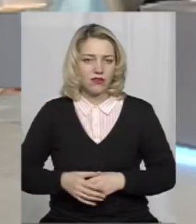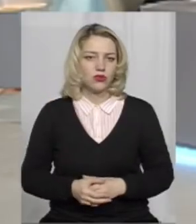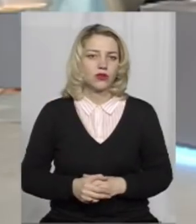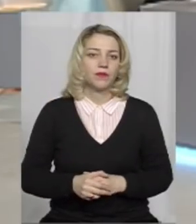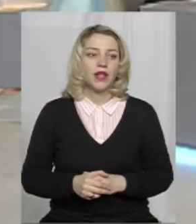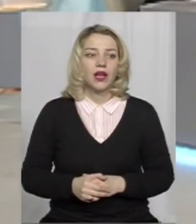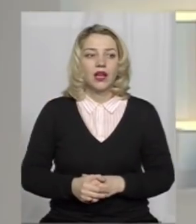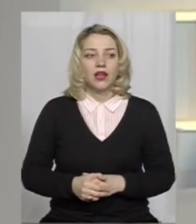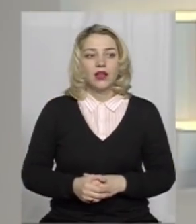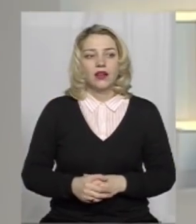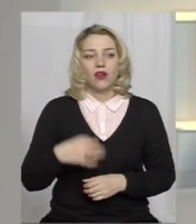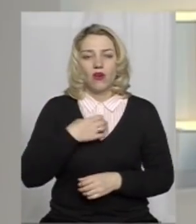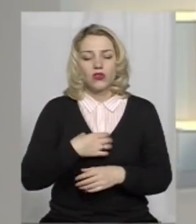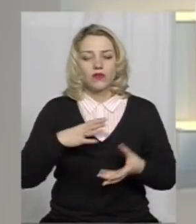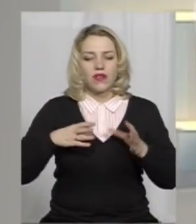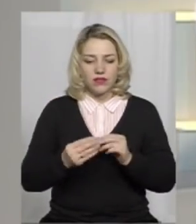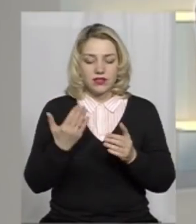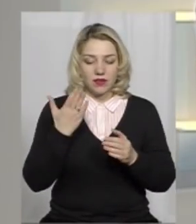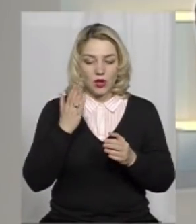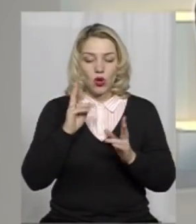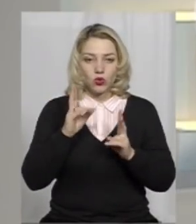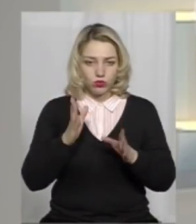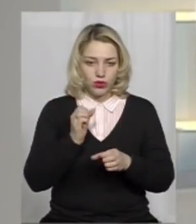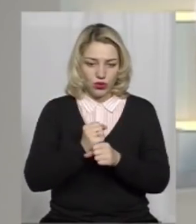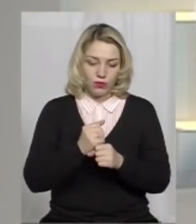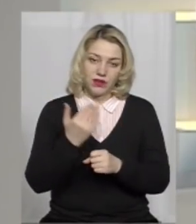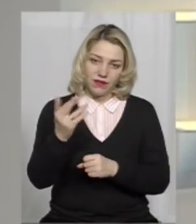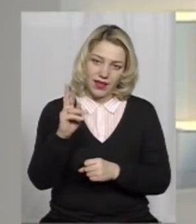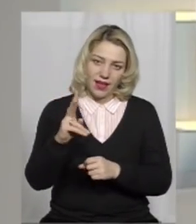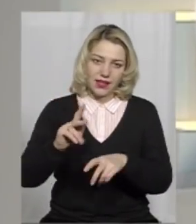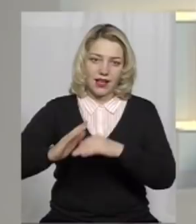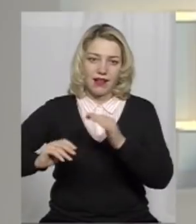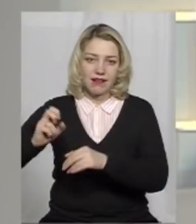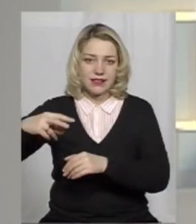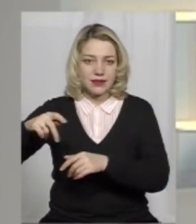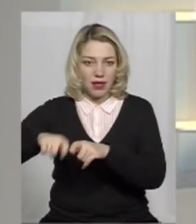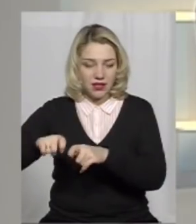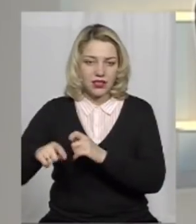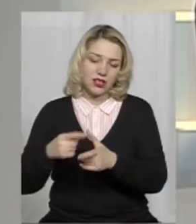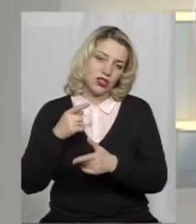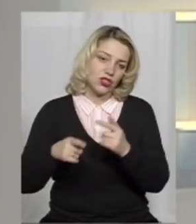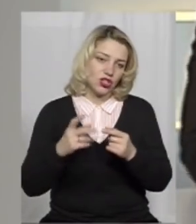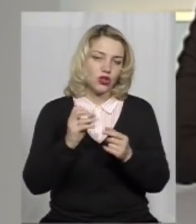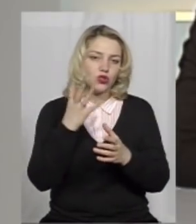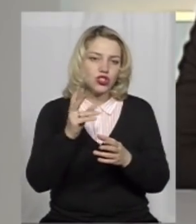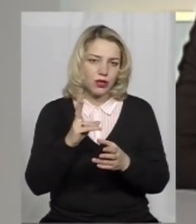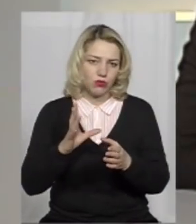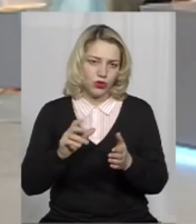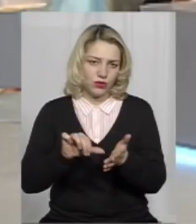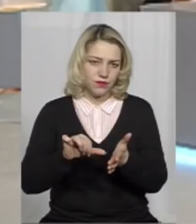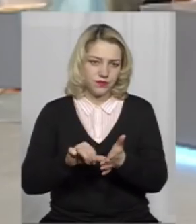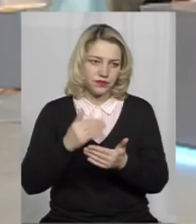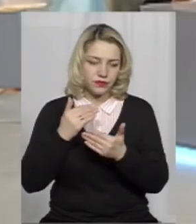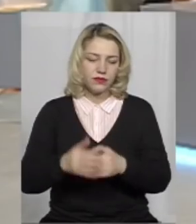висновки. Будете робити ви як експерти? Чи ще хтось далі буде оцінювати всі ті етапи, які буде приходити вчитель?